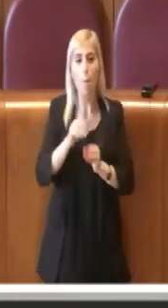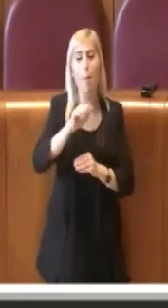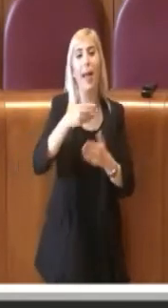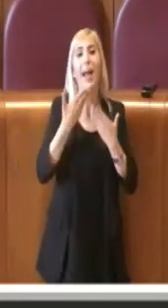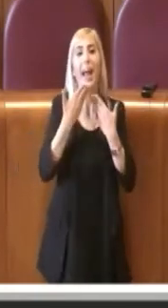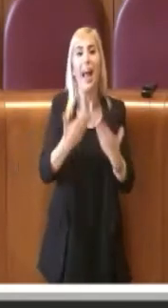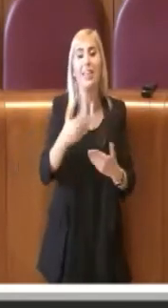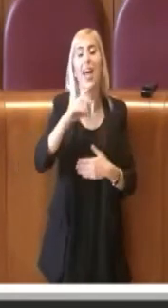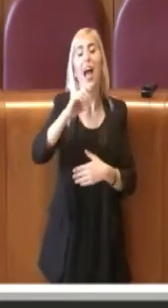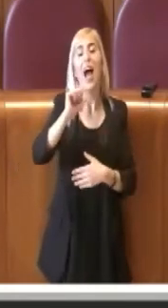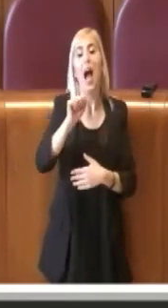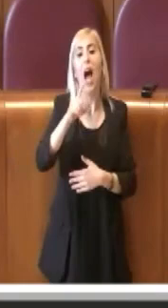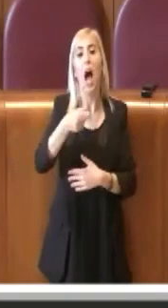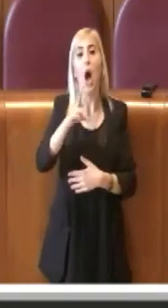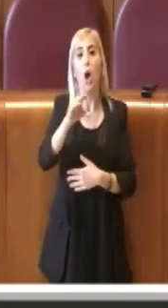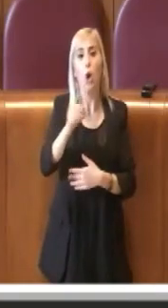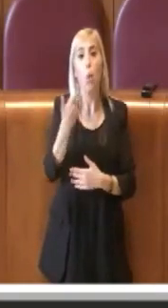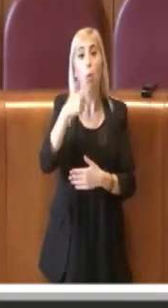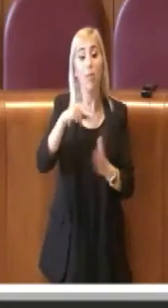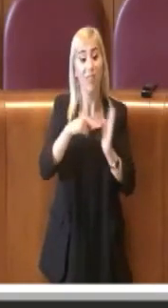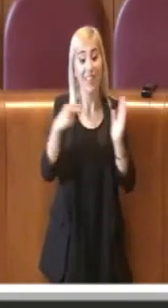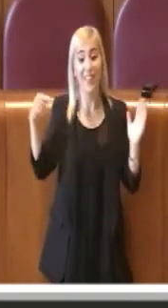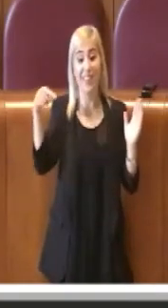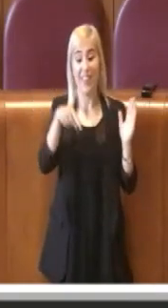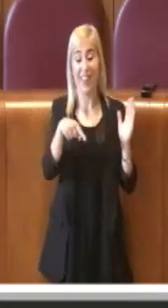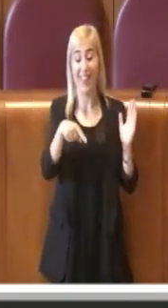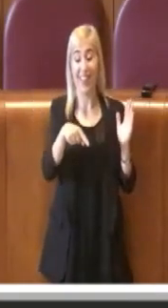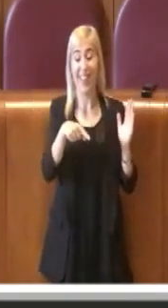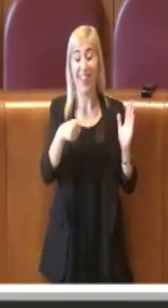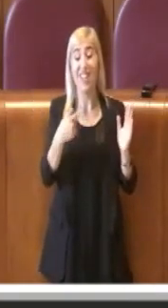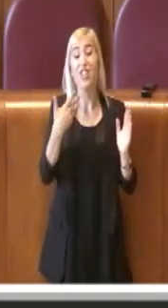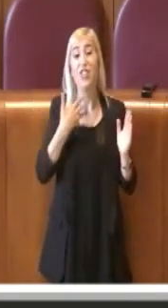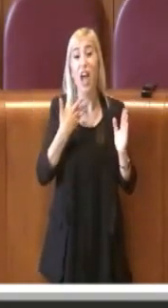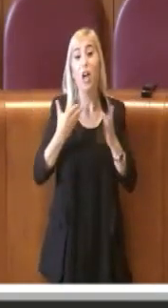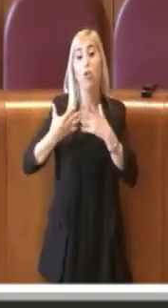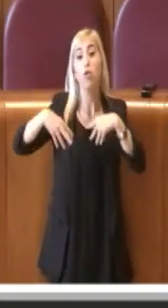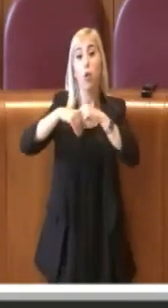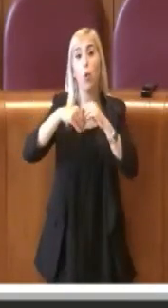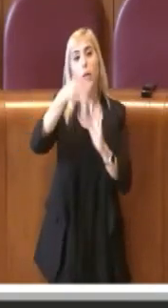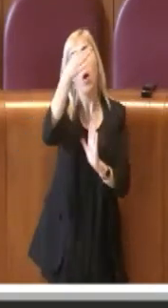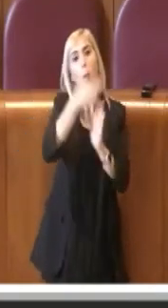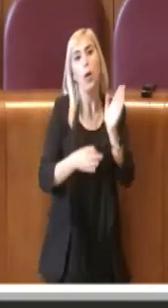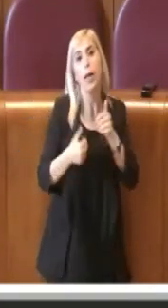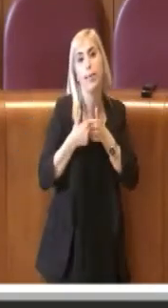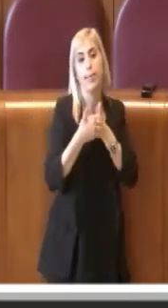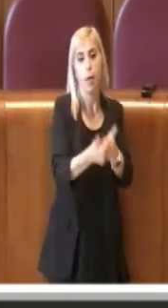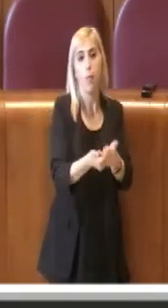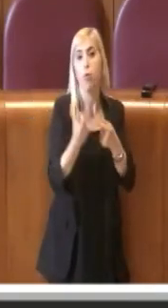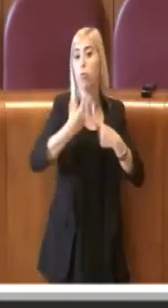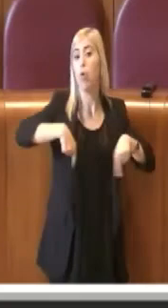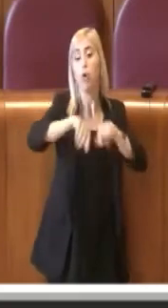questo sistema, questa linea di indirizzo che ha dato la Giunta. non possiamo